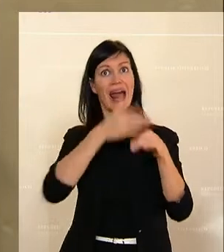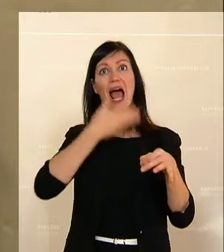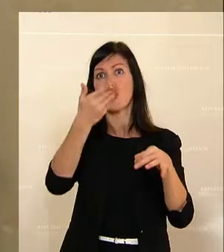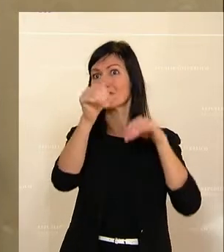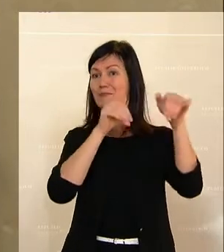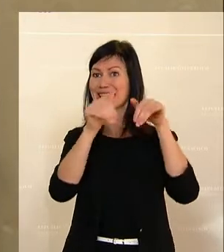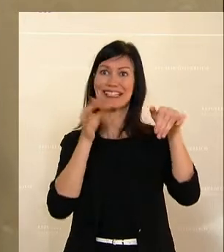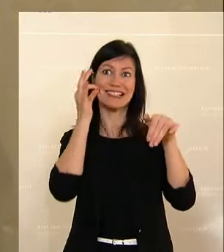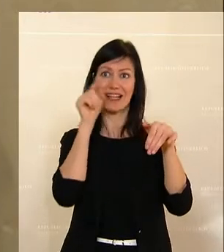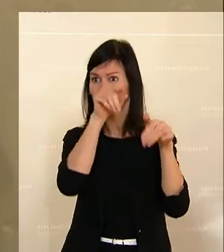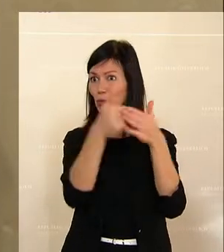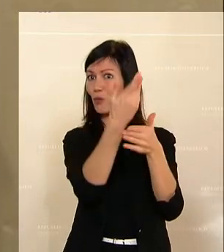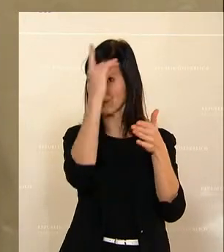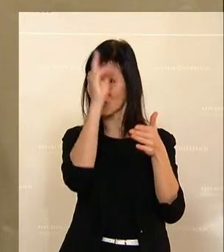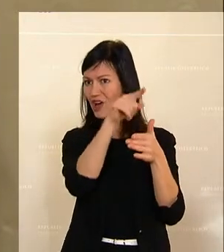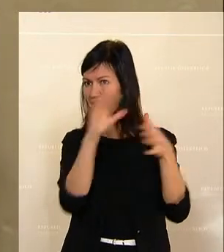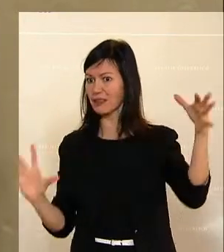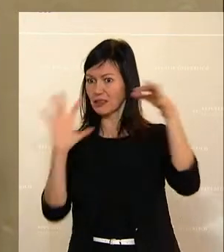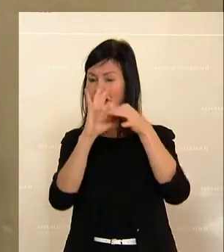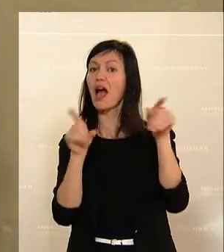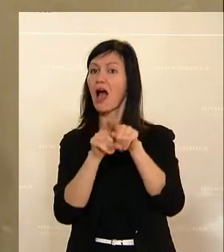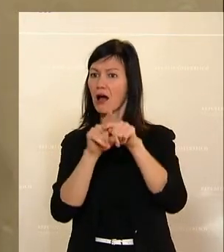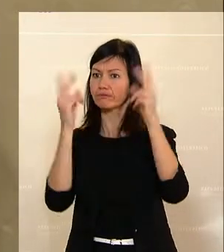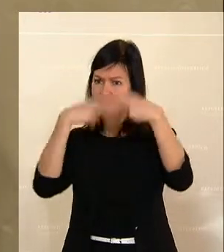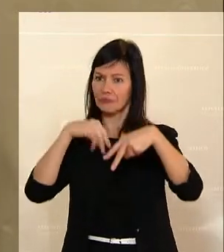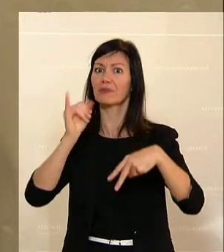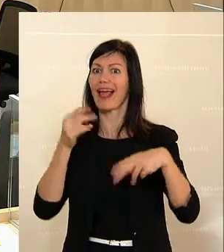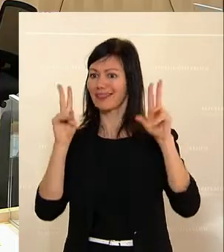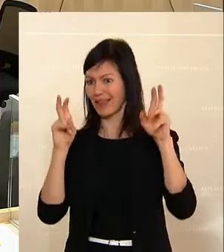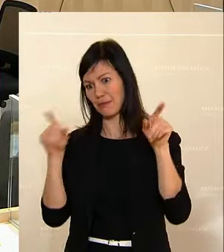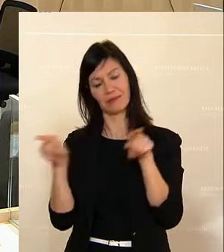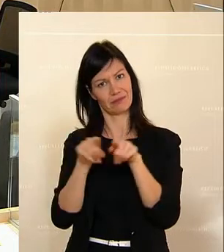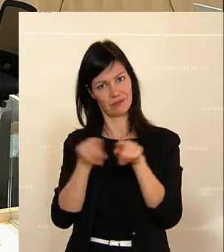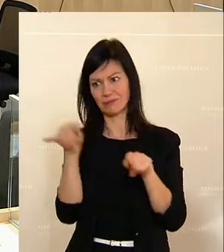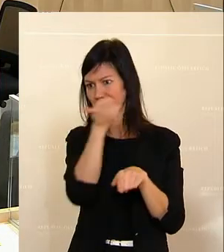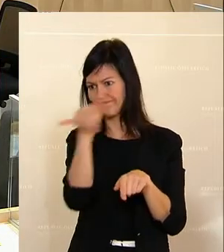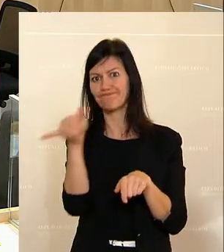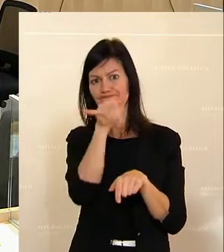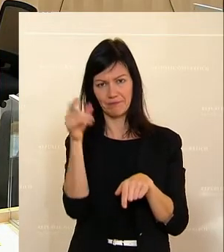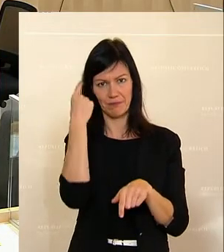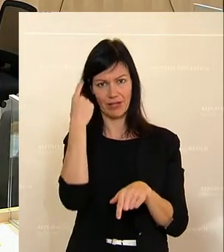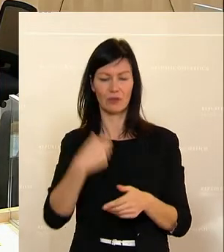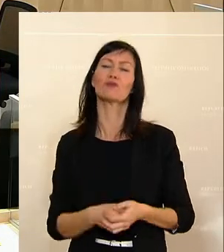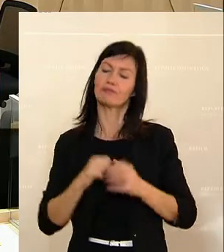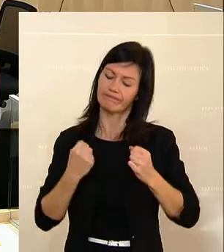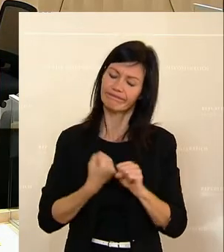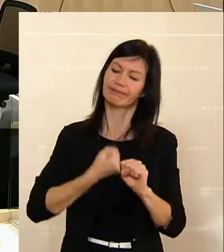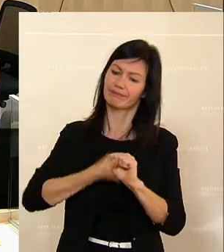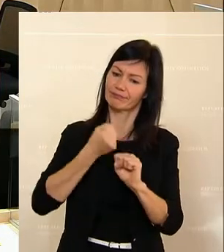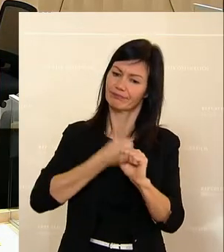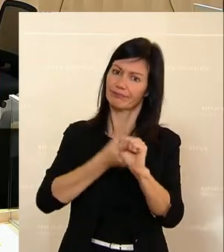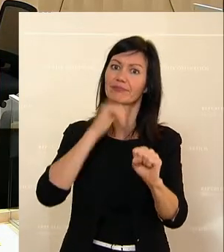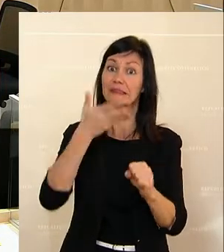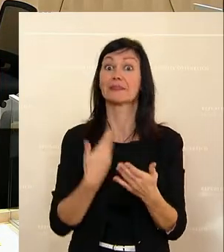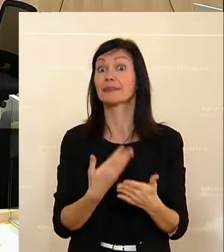Baerbock, auch Verstärkung bekommen hat, die sich in diesen Themen, glaube ich, genauso auch in unserem Sinne einsetzt. Und daher hoffe ich,